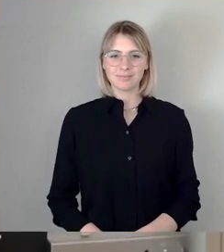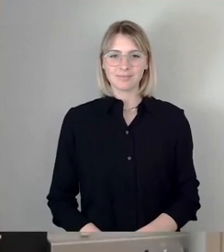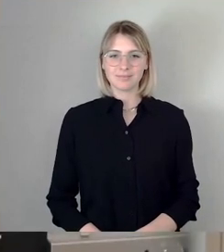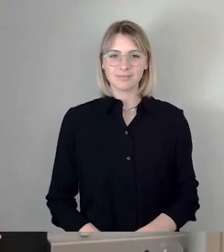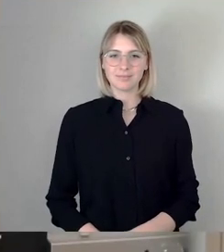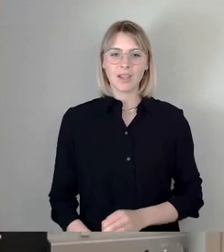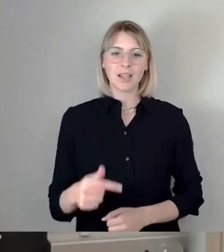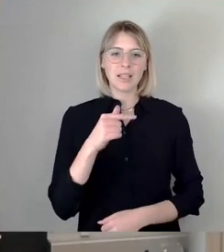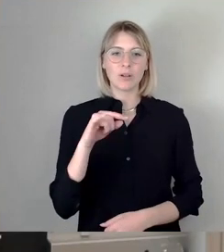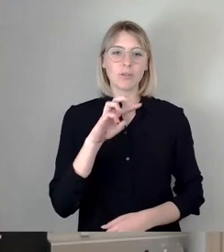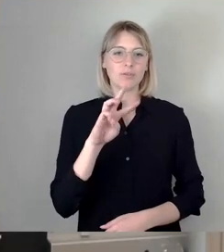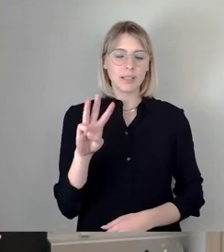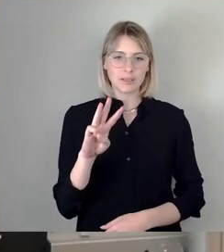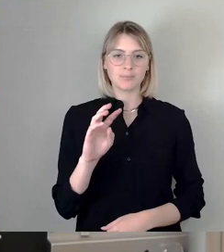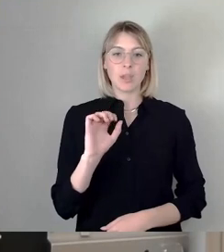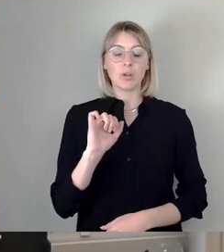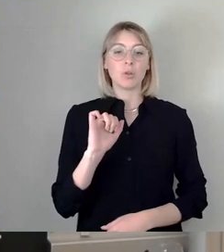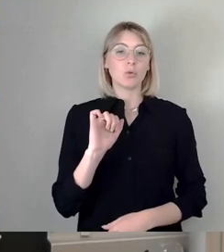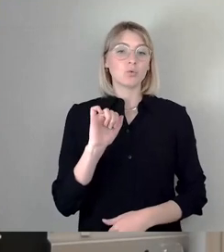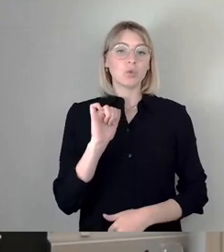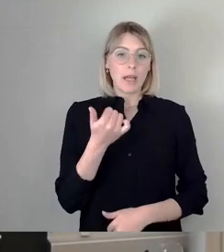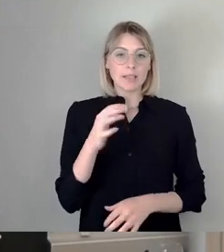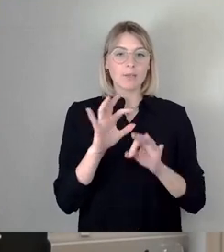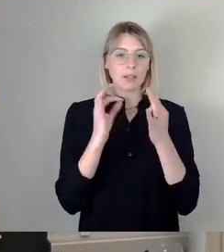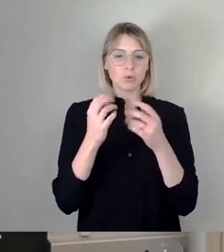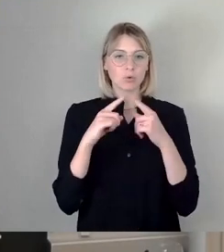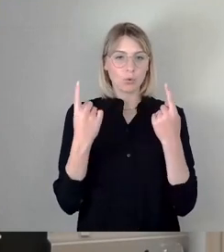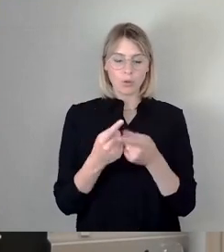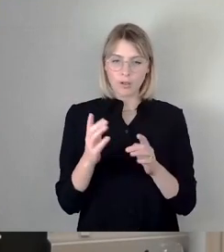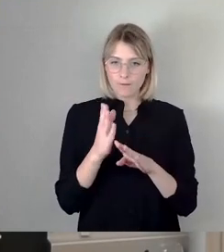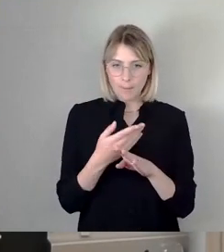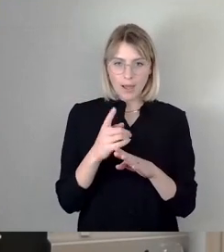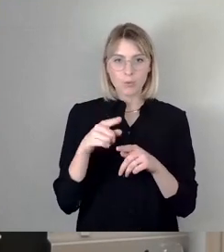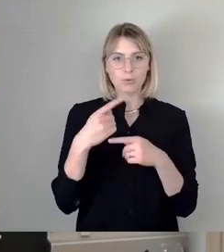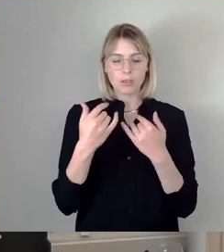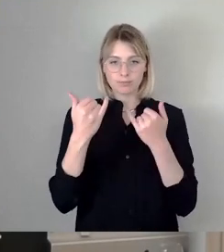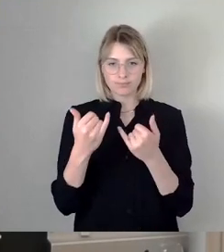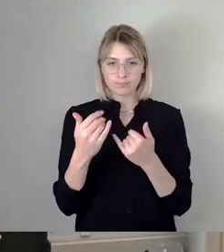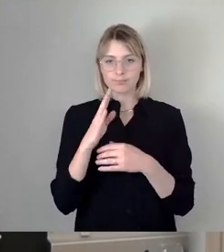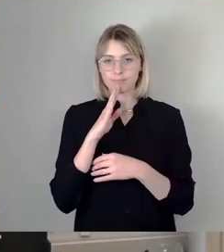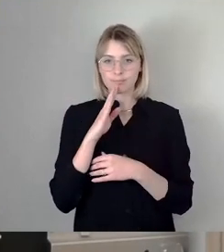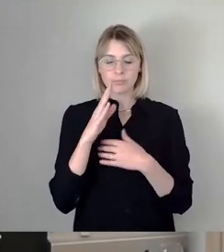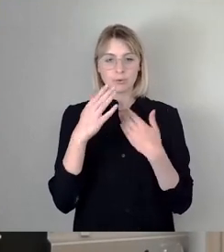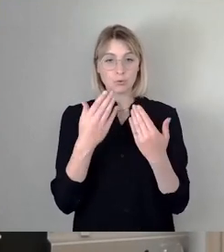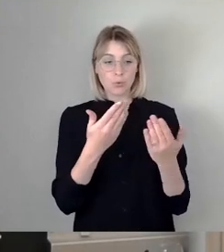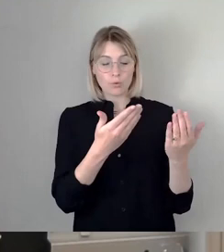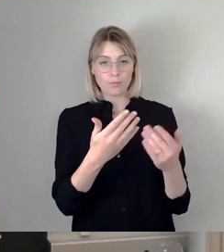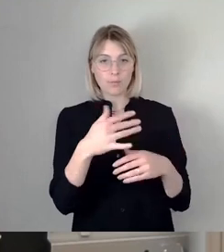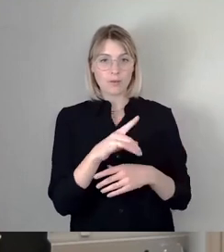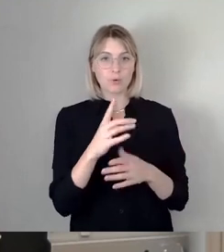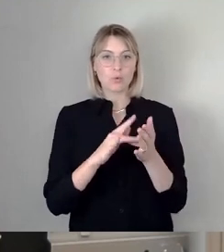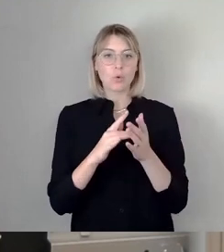Erst mal die Fraktionsrunde vorbeigehen lassen, einfach weil es ja im Prinzip im Bauschuss jede Menge